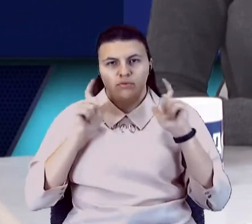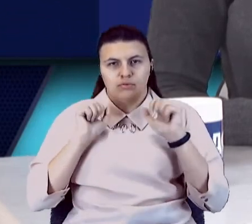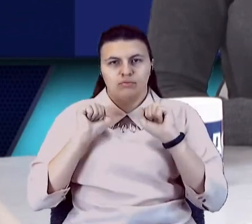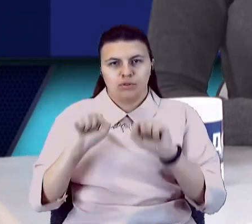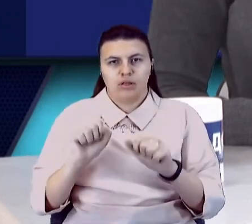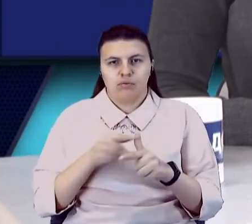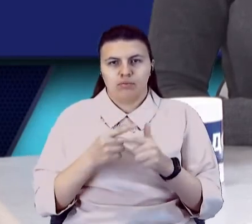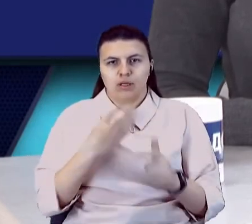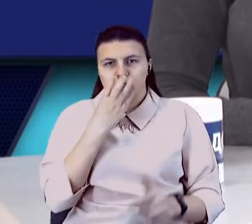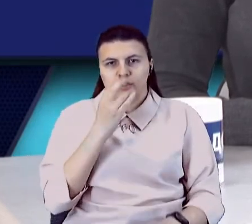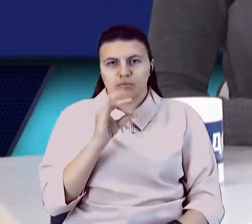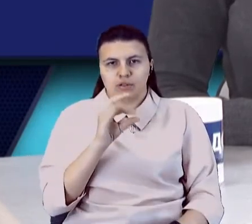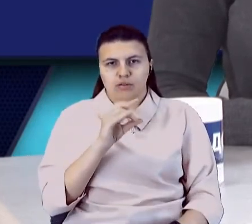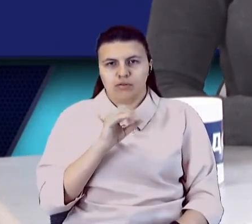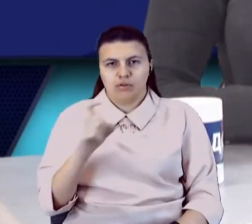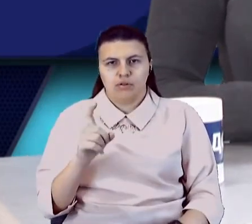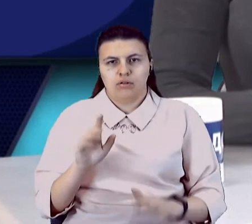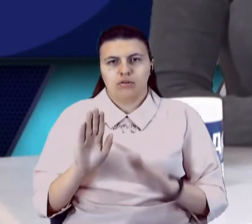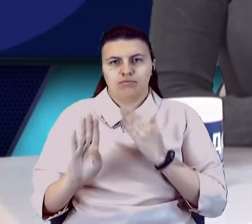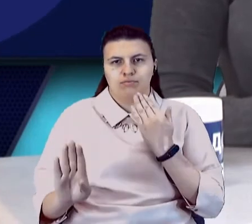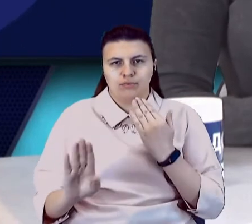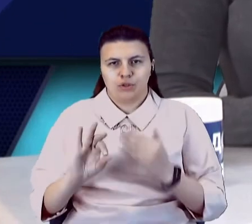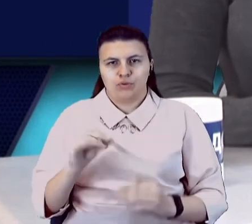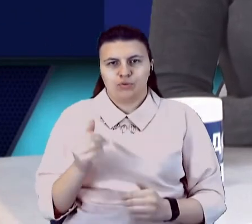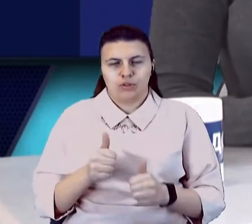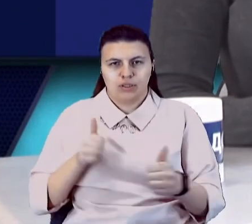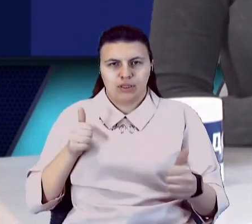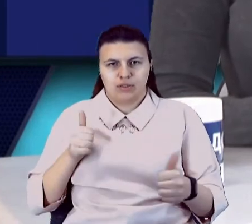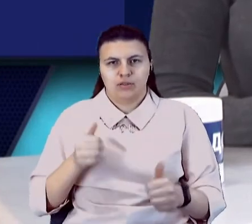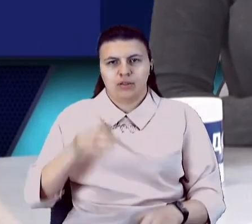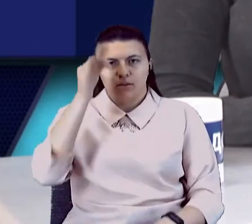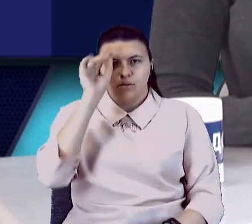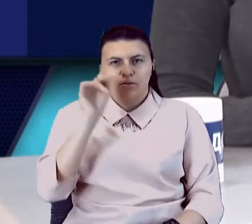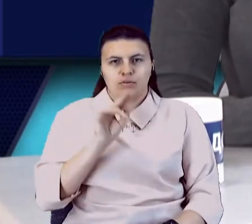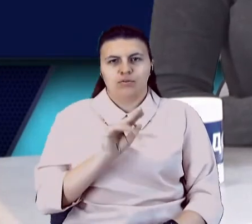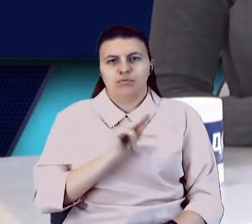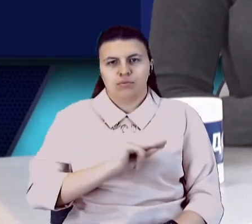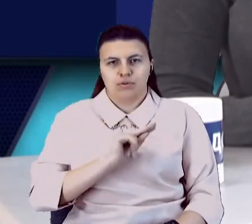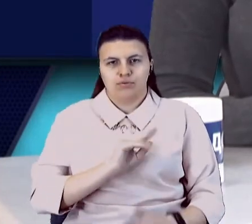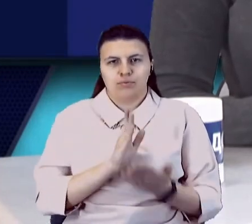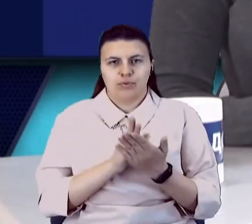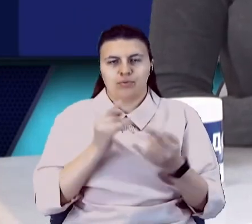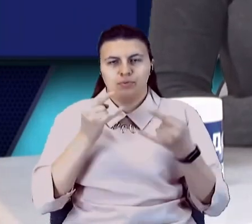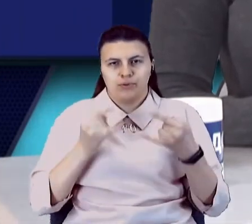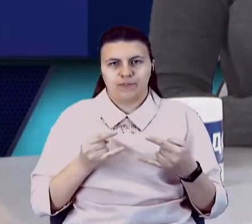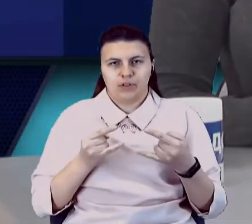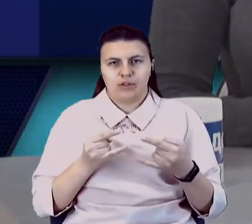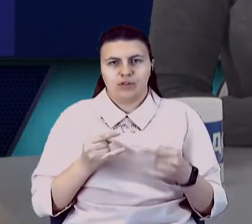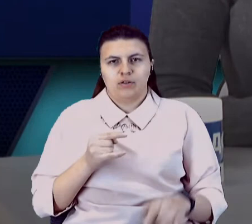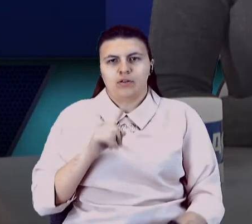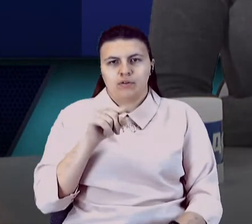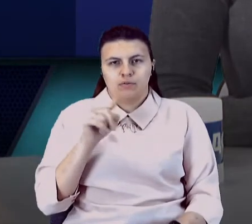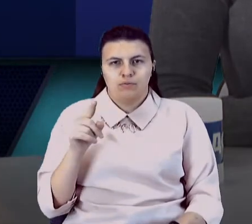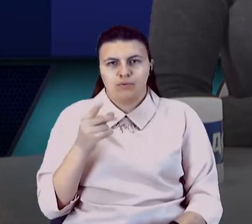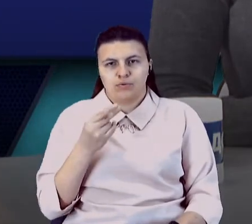та дотримання соціальної дистанції. Нагадаю, шановні глядачі та слухачі, що ми працюємо у прямому ефірі телефон нашої